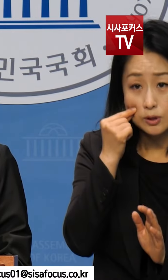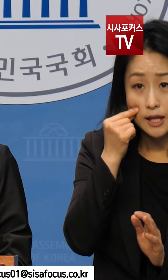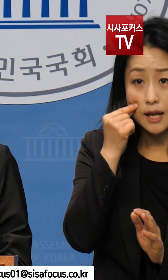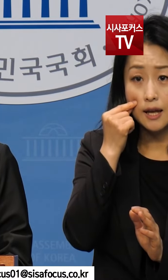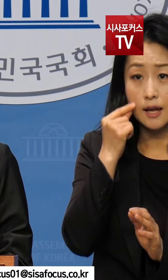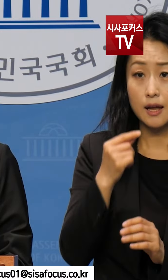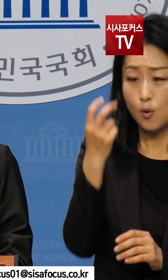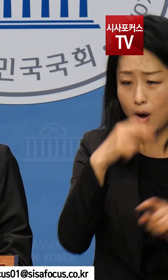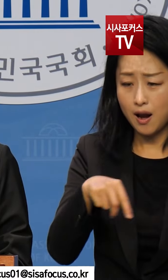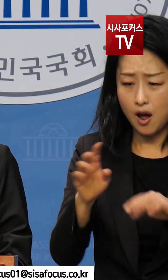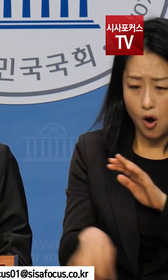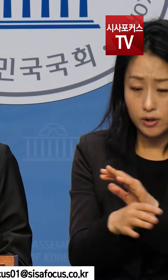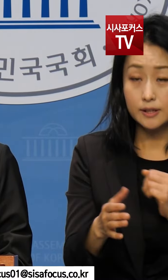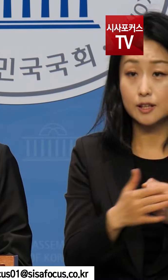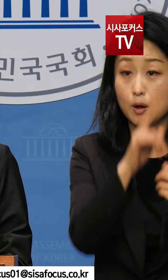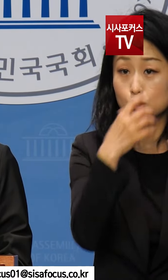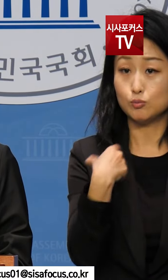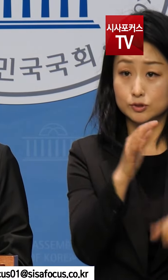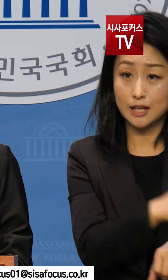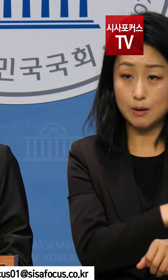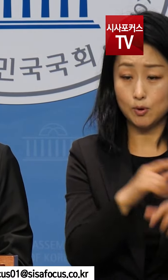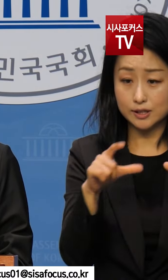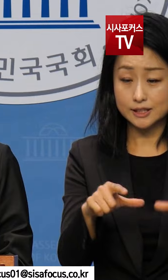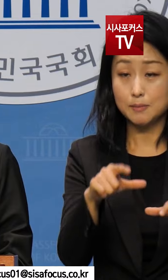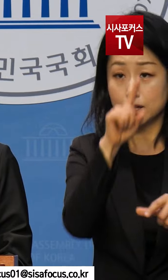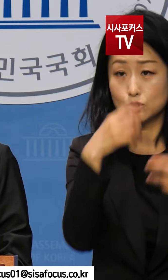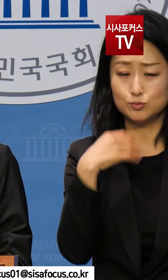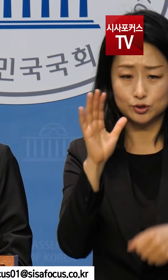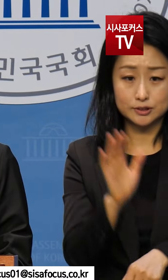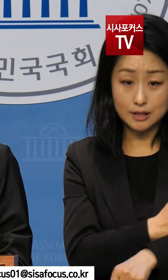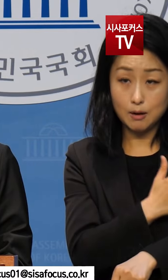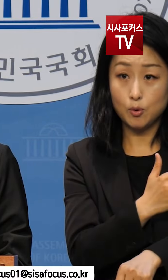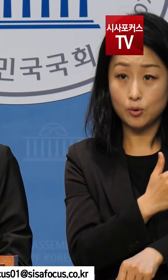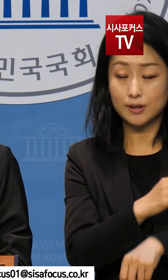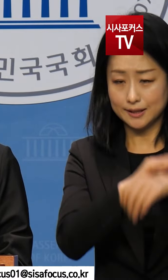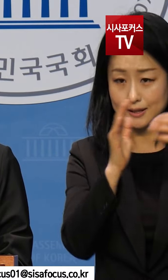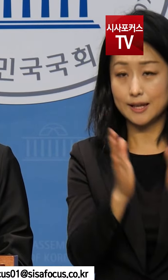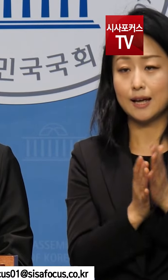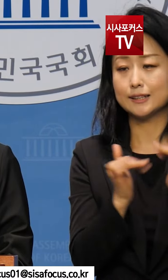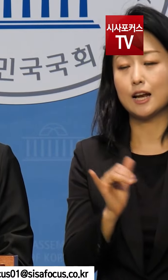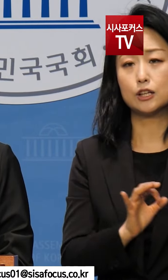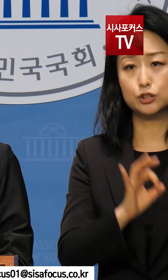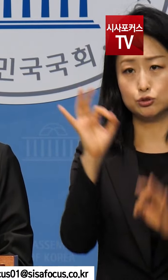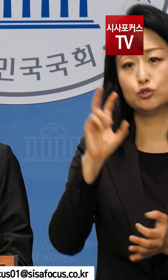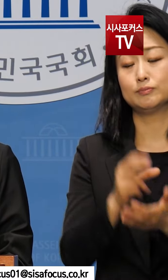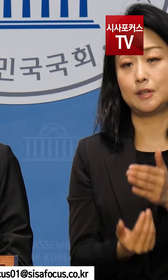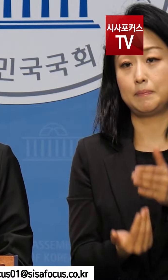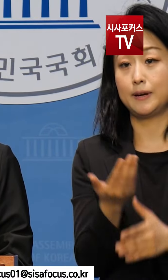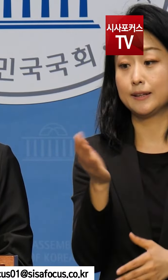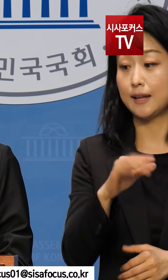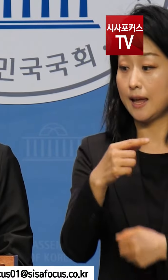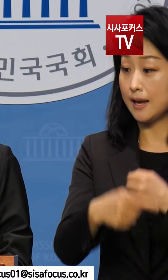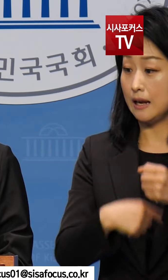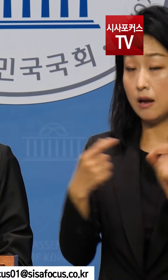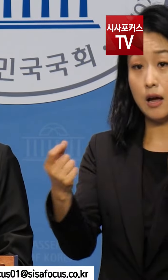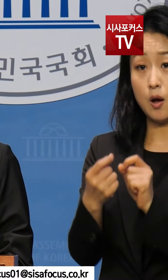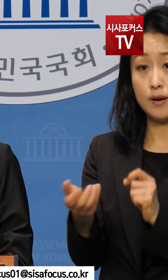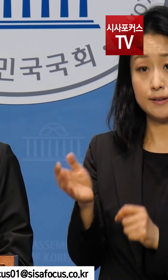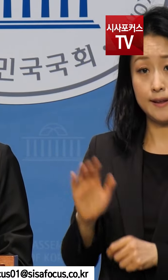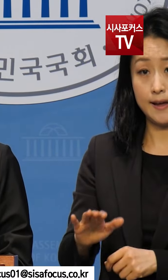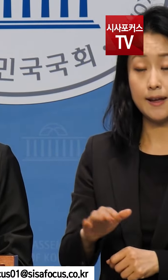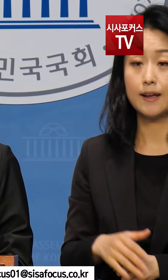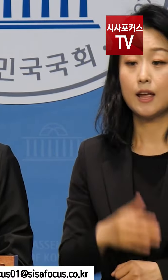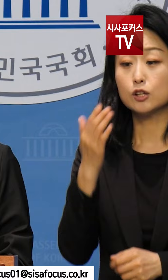참사로 정부도, 지자체도 인정한 명백한 인재였습니다. 그러나 1년이 다 되도록